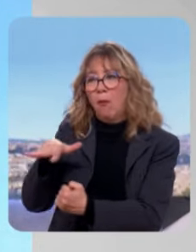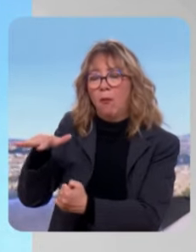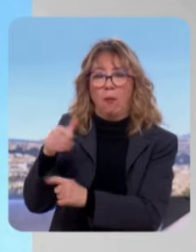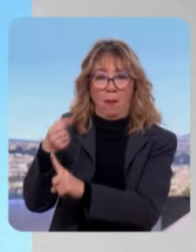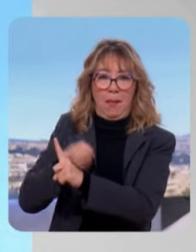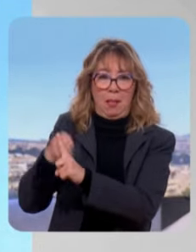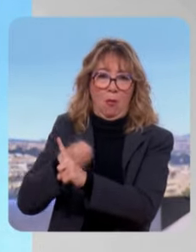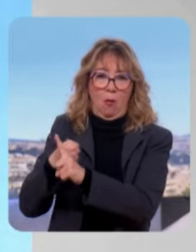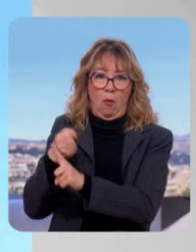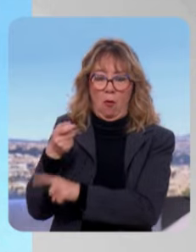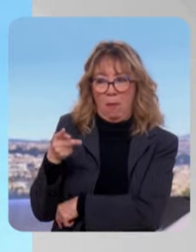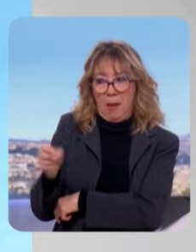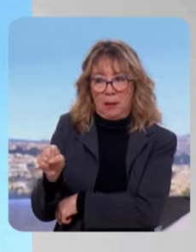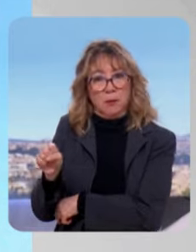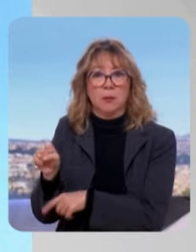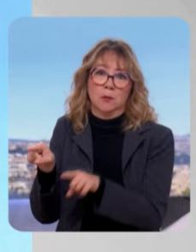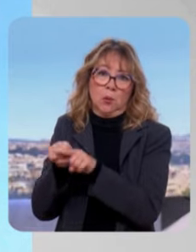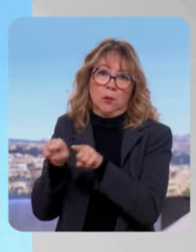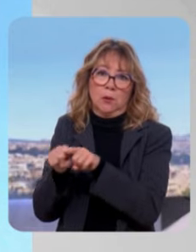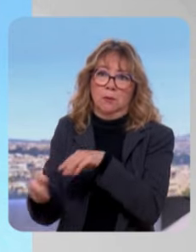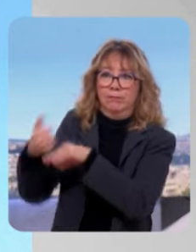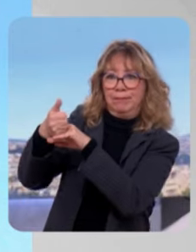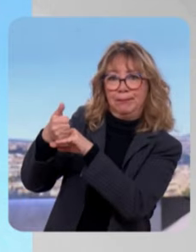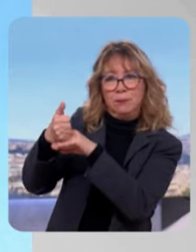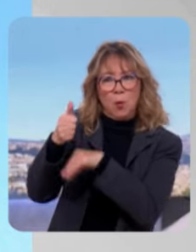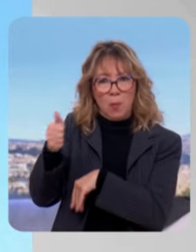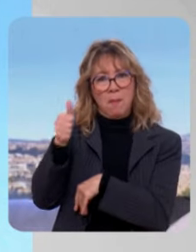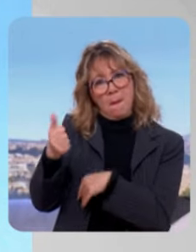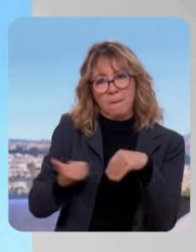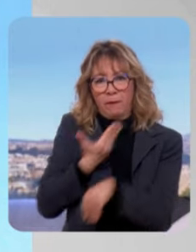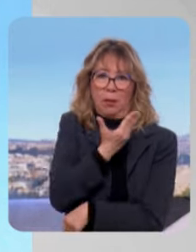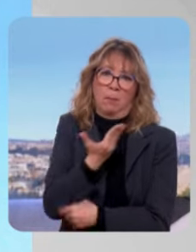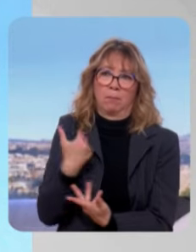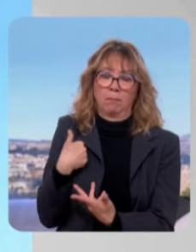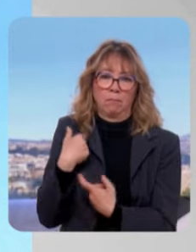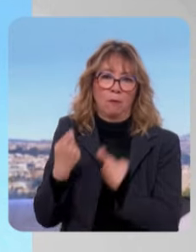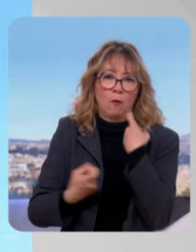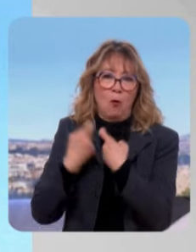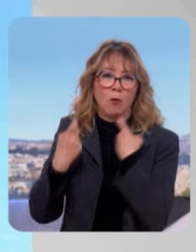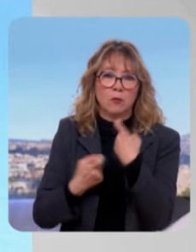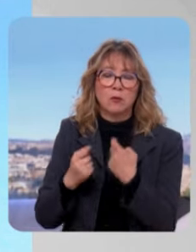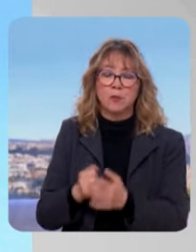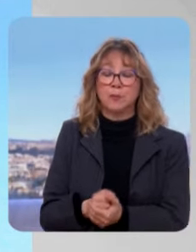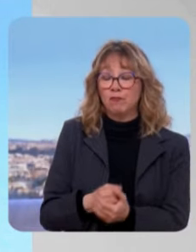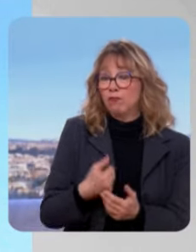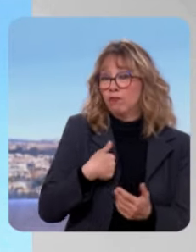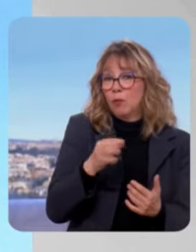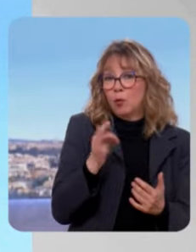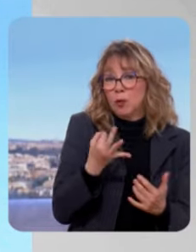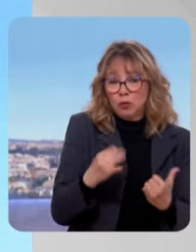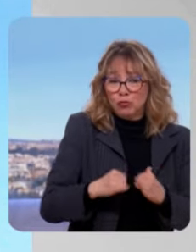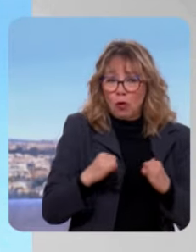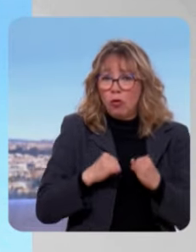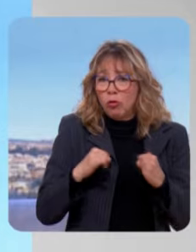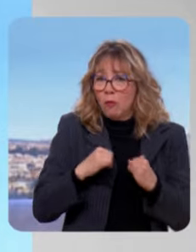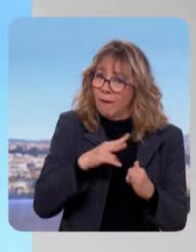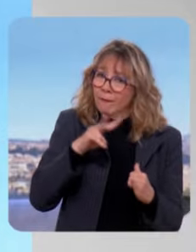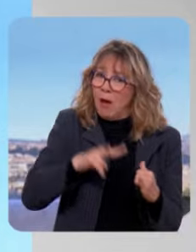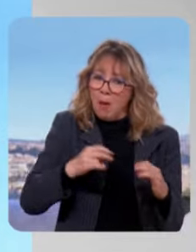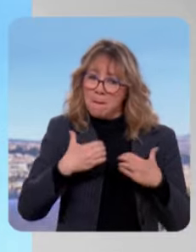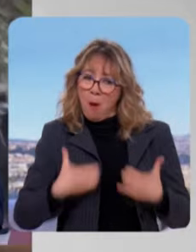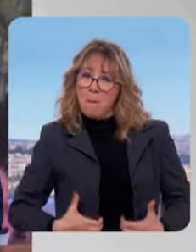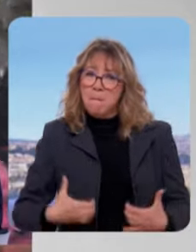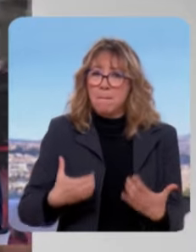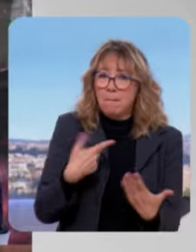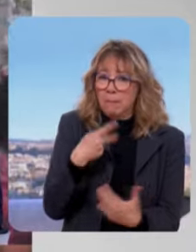et notamment à leur tête de liste, Raphaël Glucksmann, qui a été victime de ces violences. Il y avait des jeunes communistes, on est d'accord. Des jeunes qui n'étaient pas membres du Parti communiste, qui se revendiquent jeunes